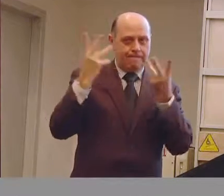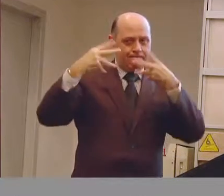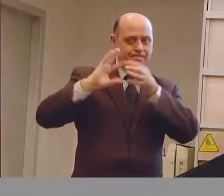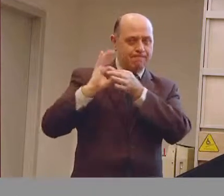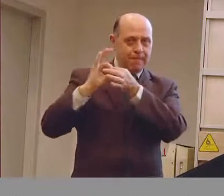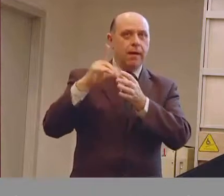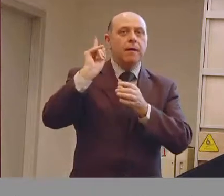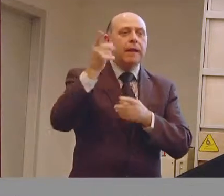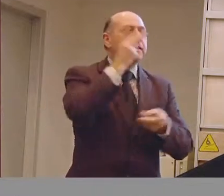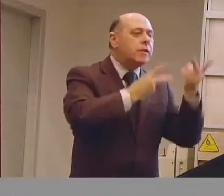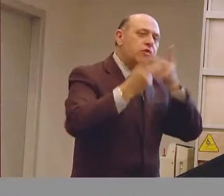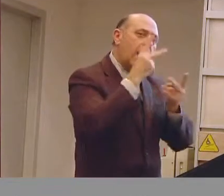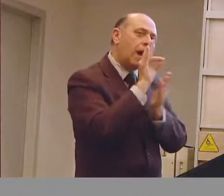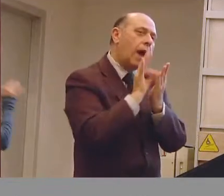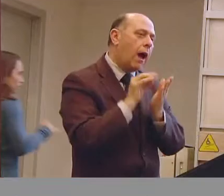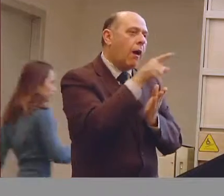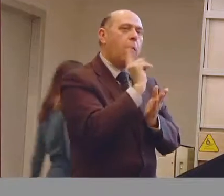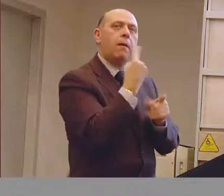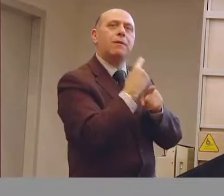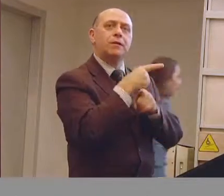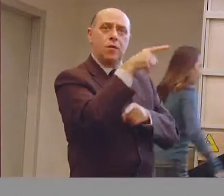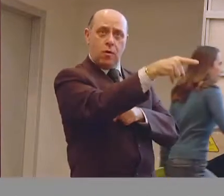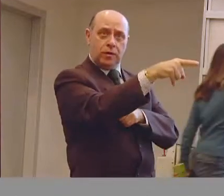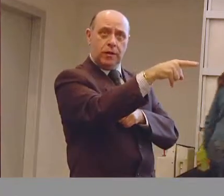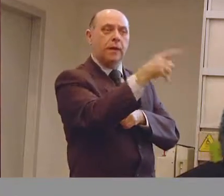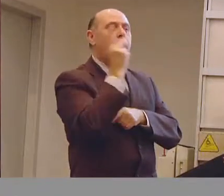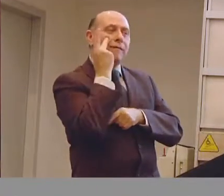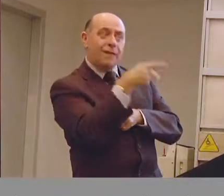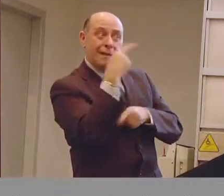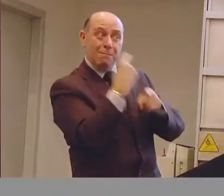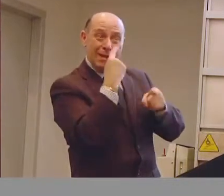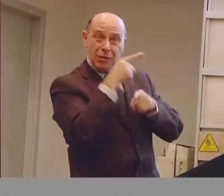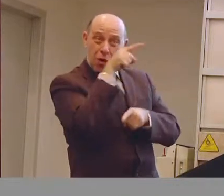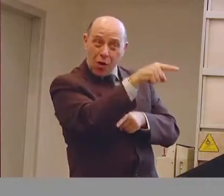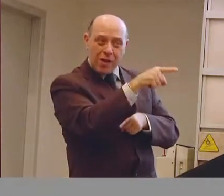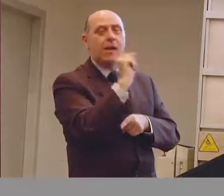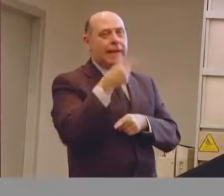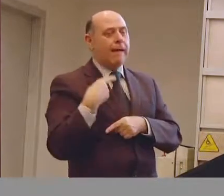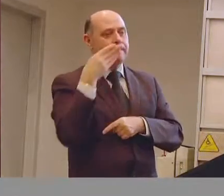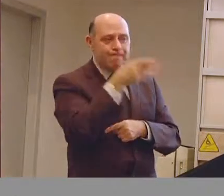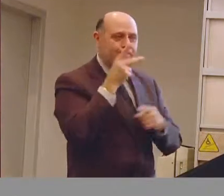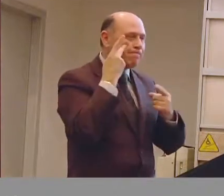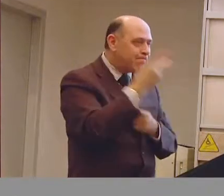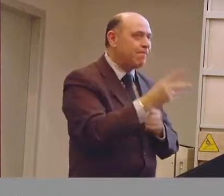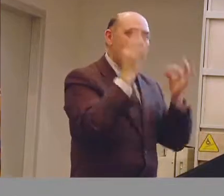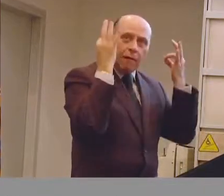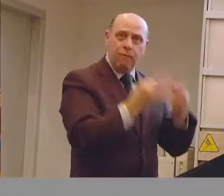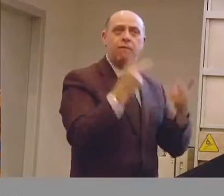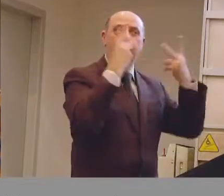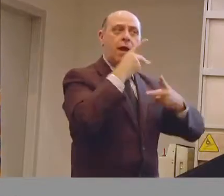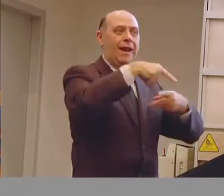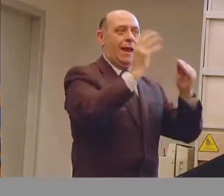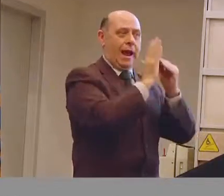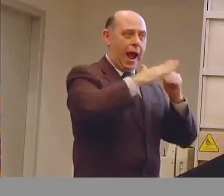presentazione, innanzitutto le esigenze e poi andare a indagare nell'ambito dell'ambiente domestico e quindi nell'ambito delle